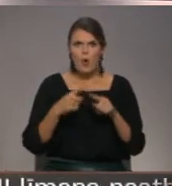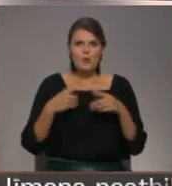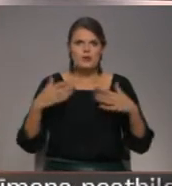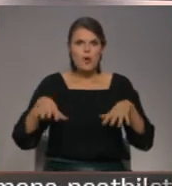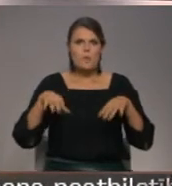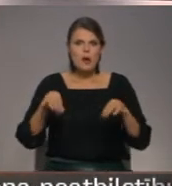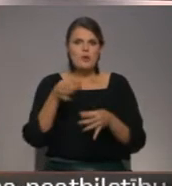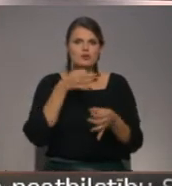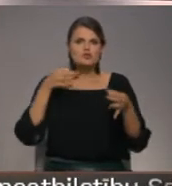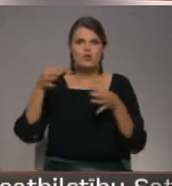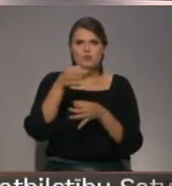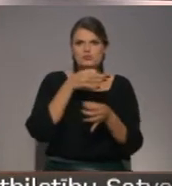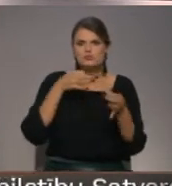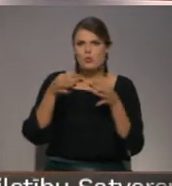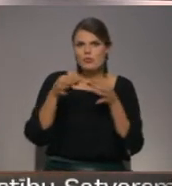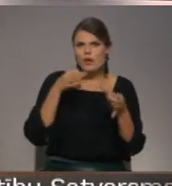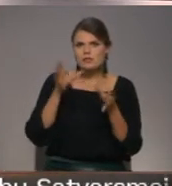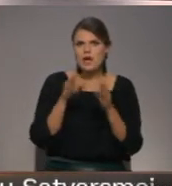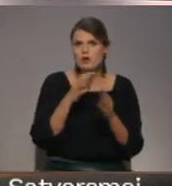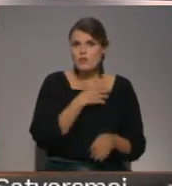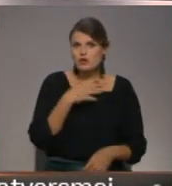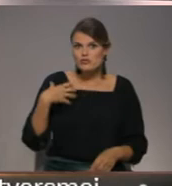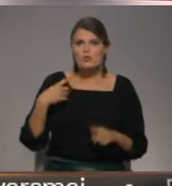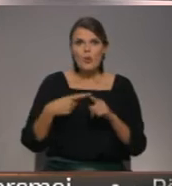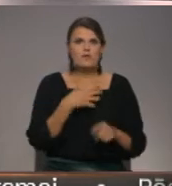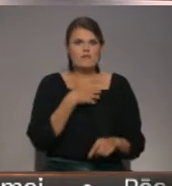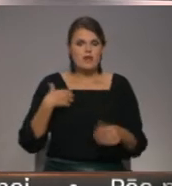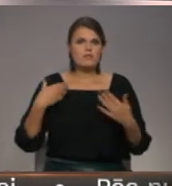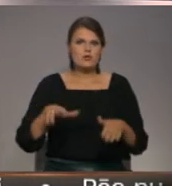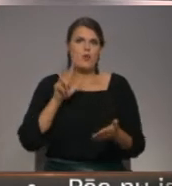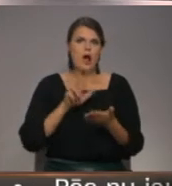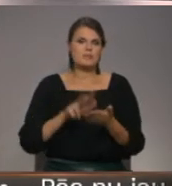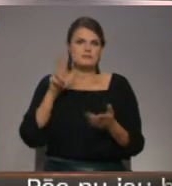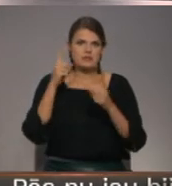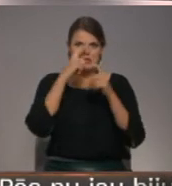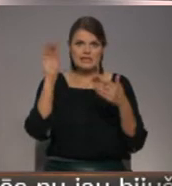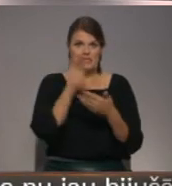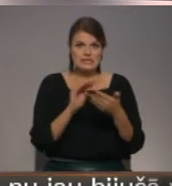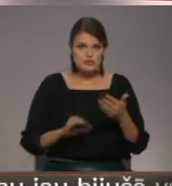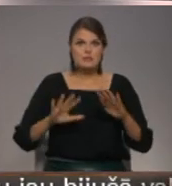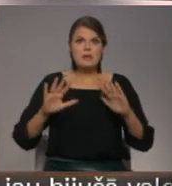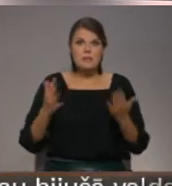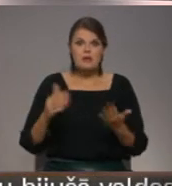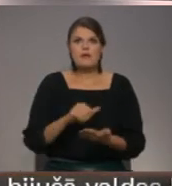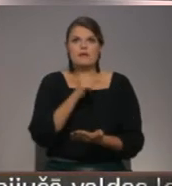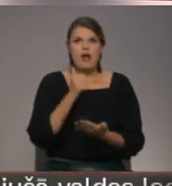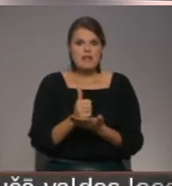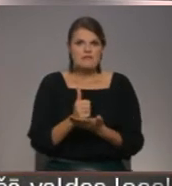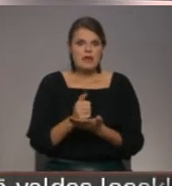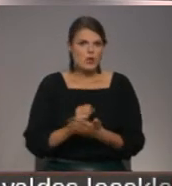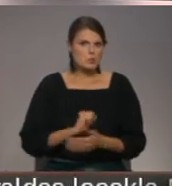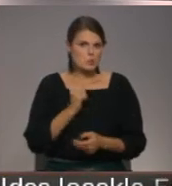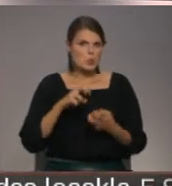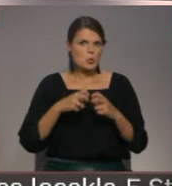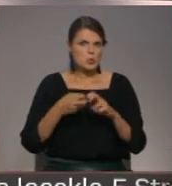apsiprināts konceptuālais ziņojums. Taču galvenais pārbaudījums reformas ceļa rūlim vēl tikai priekšā – attiecīgā likuma pieņemšana